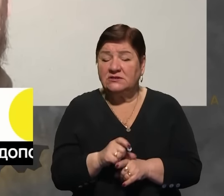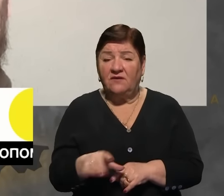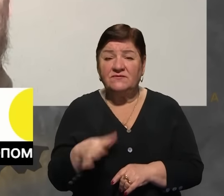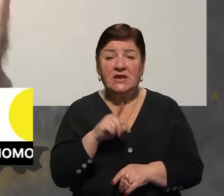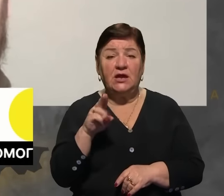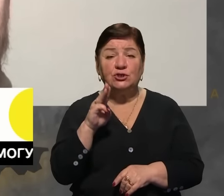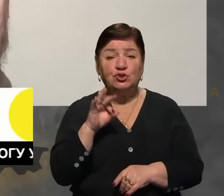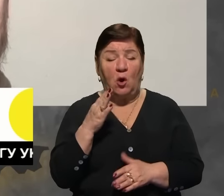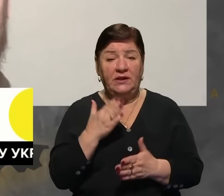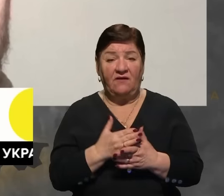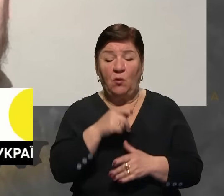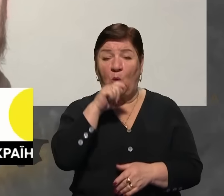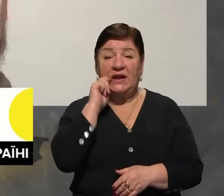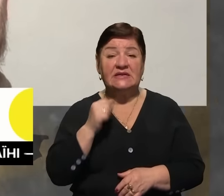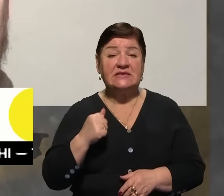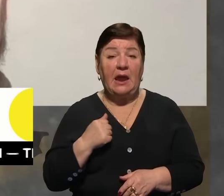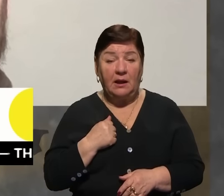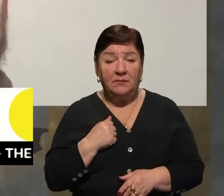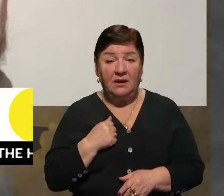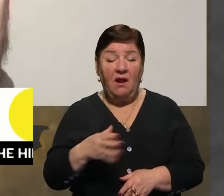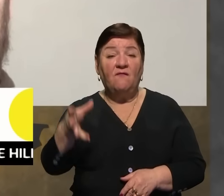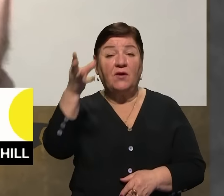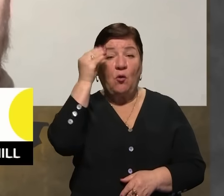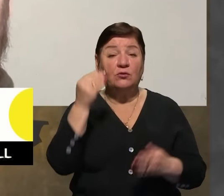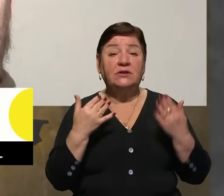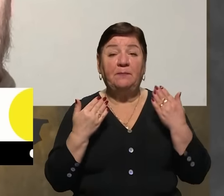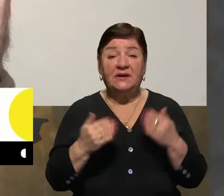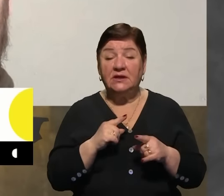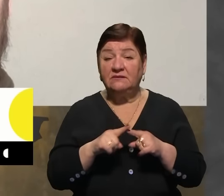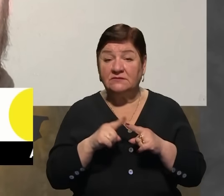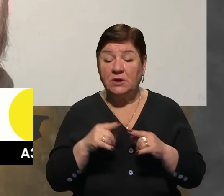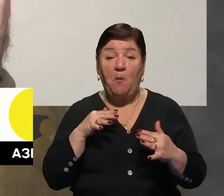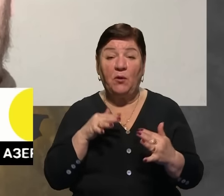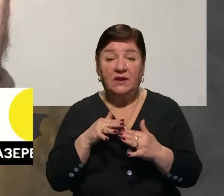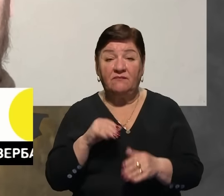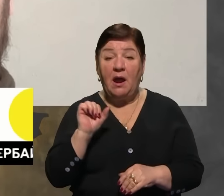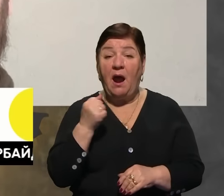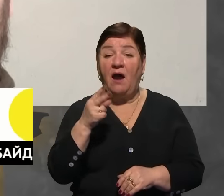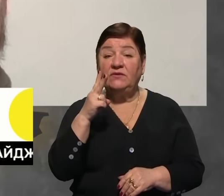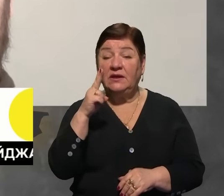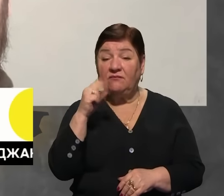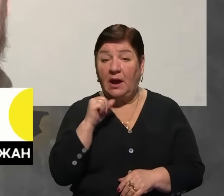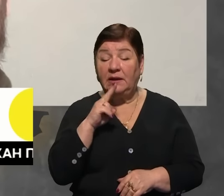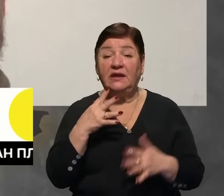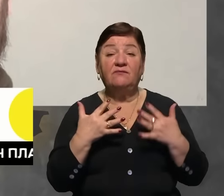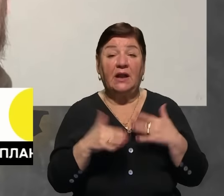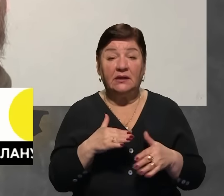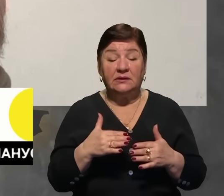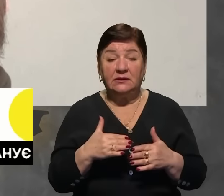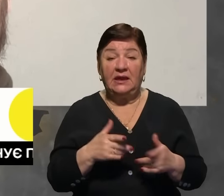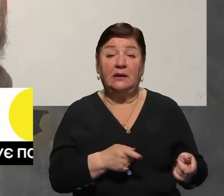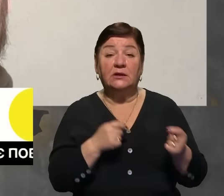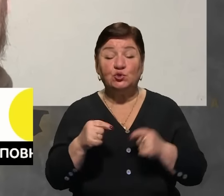українській арміній в даному моменту. До речі, враховуючи теперішню інтенсивність боїв в Авдіївці, які втрати несуть росіяни?